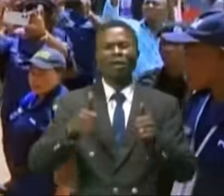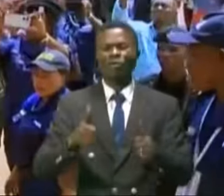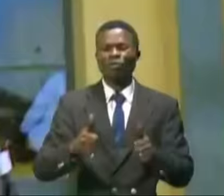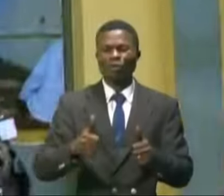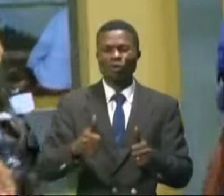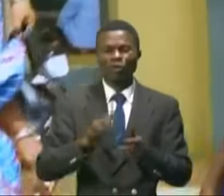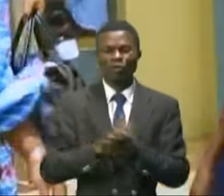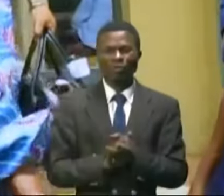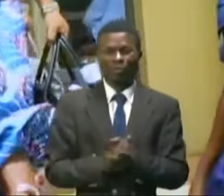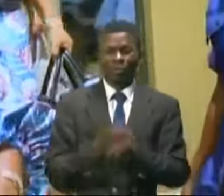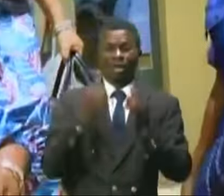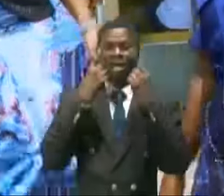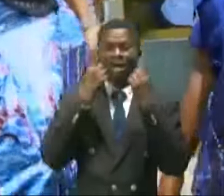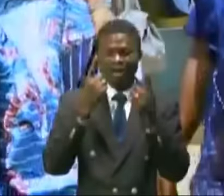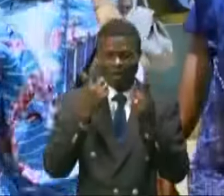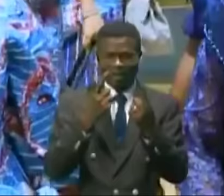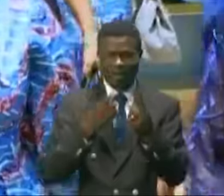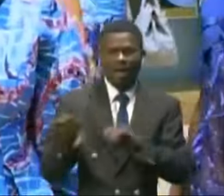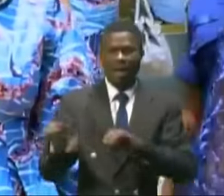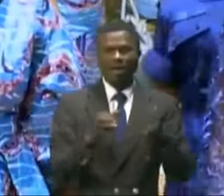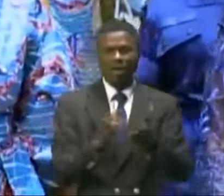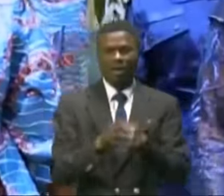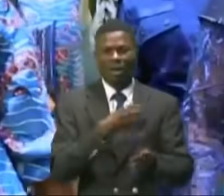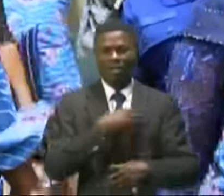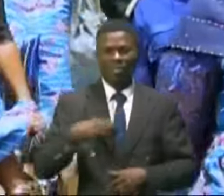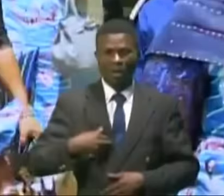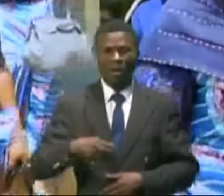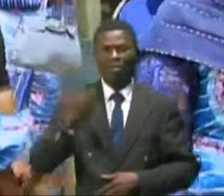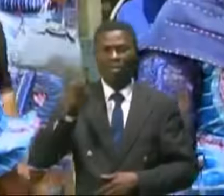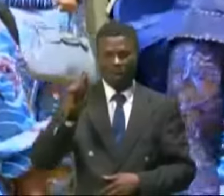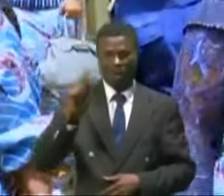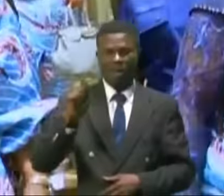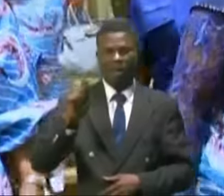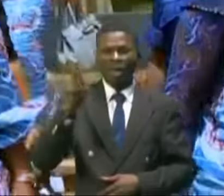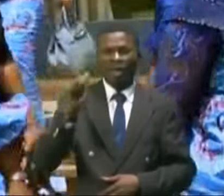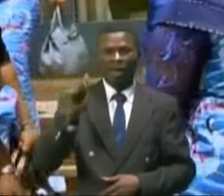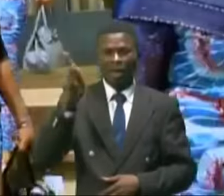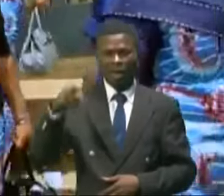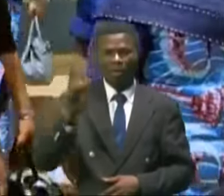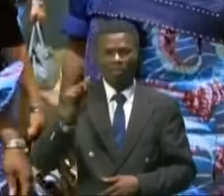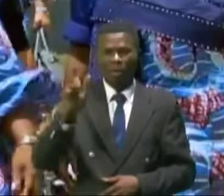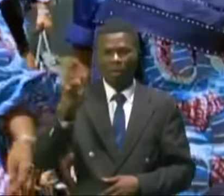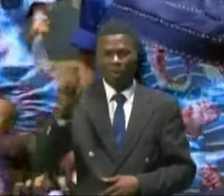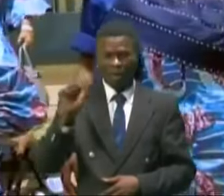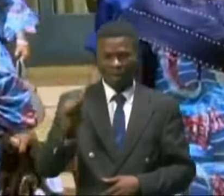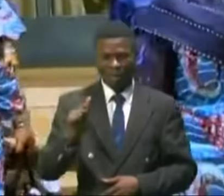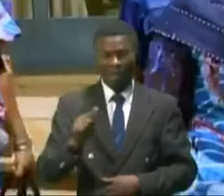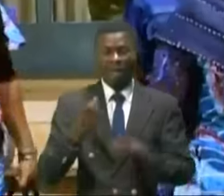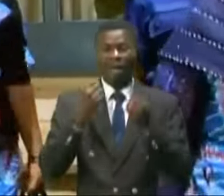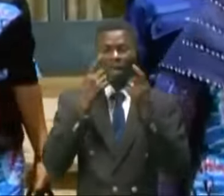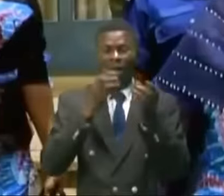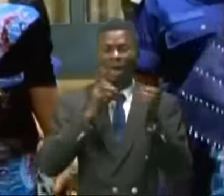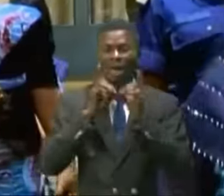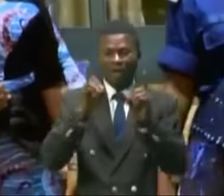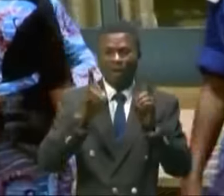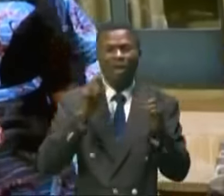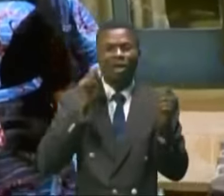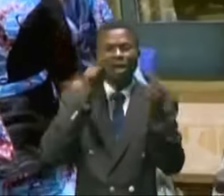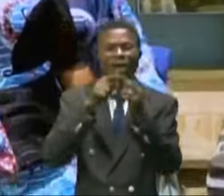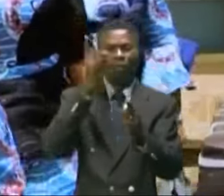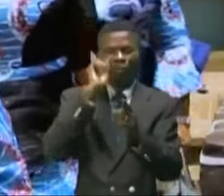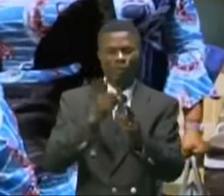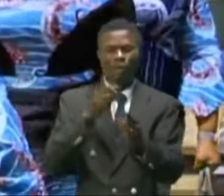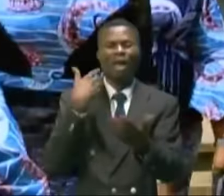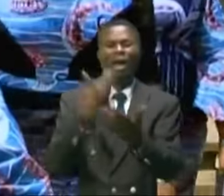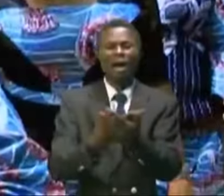Très ovationnée par celle-ci, Mme Thérèse Capata s'est confiée sur place à l'aéroport, à la presse, pour dévoiler l'objet principal